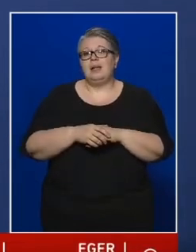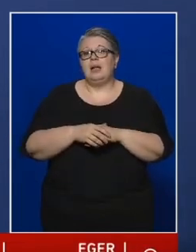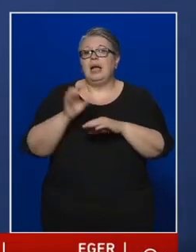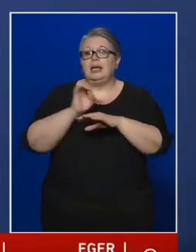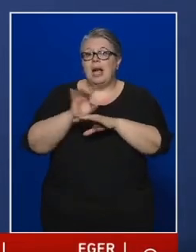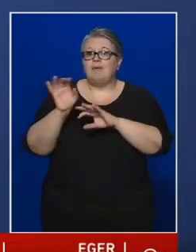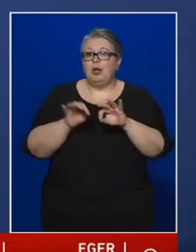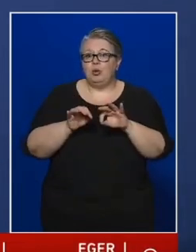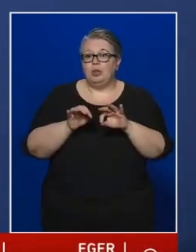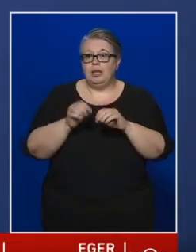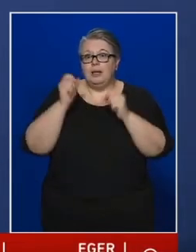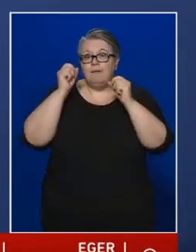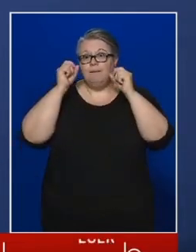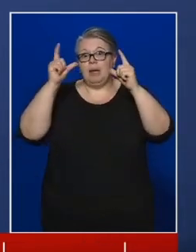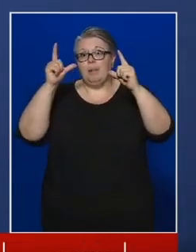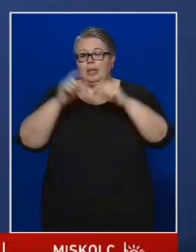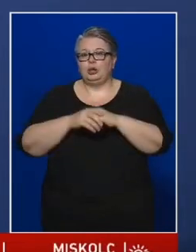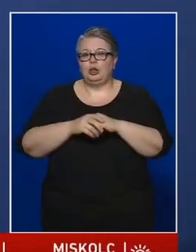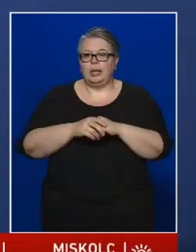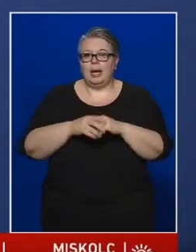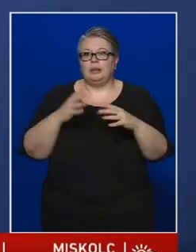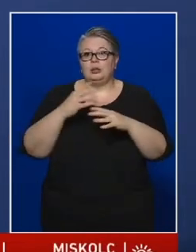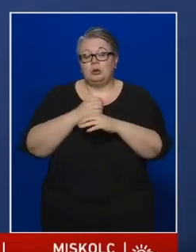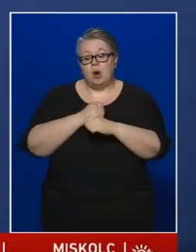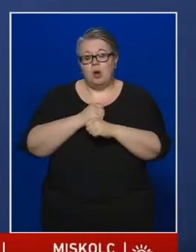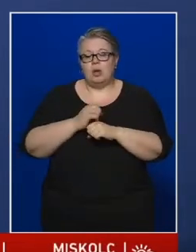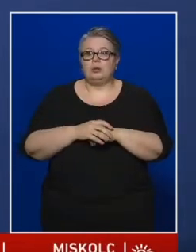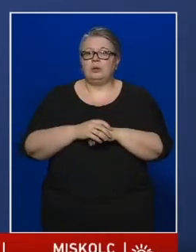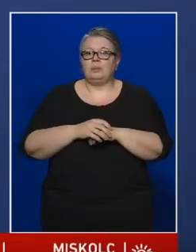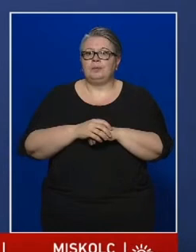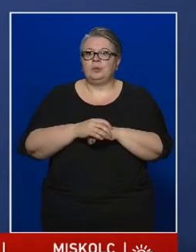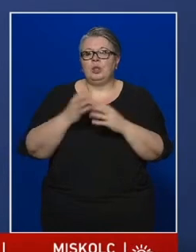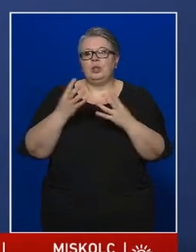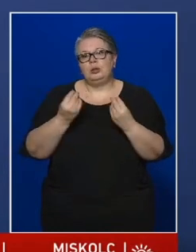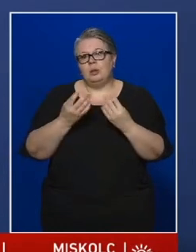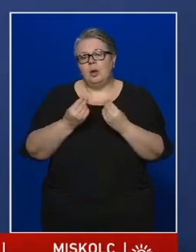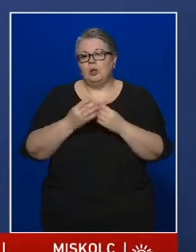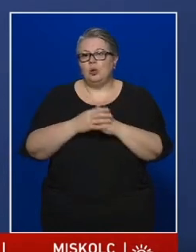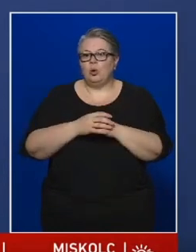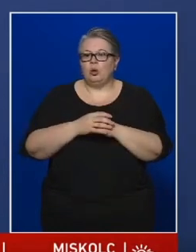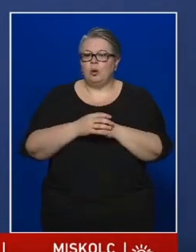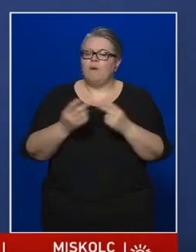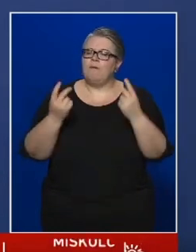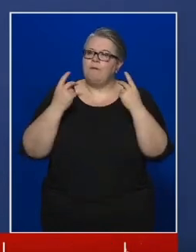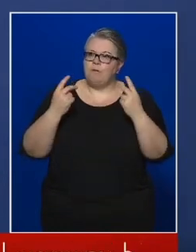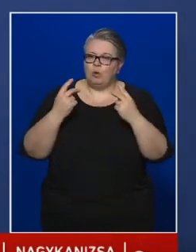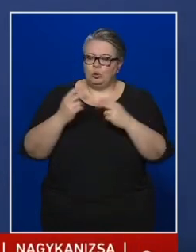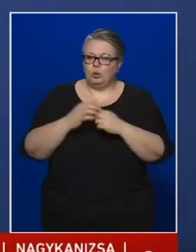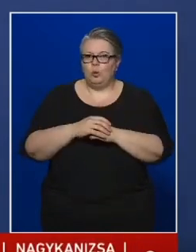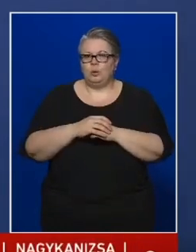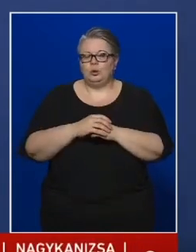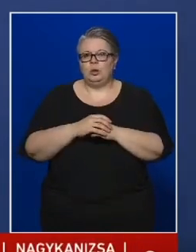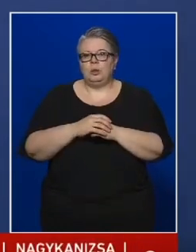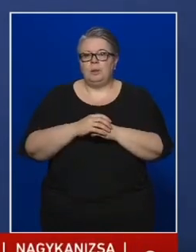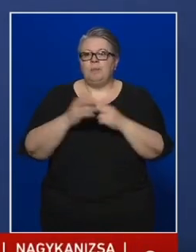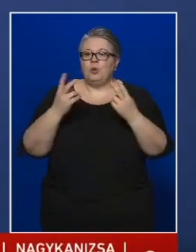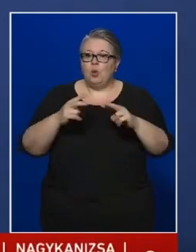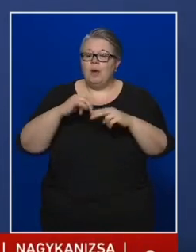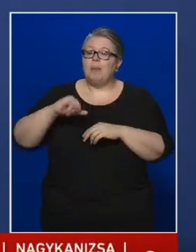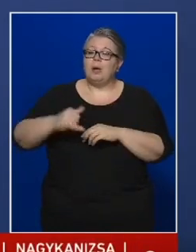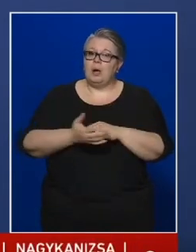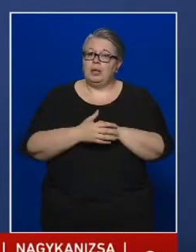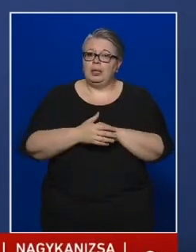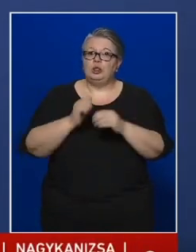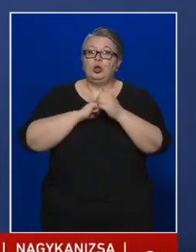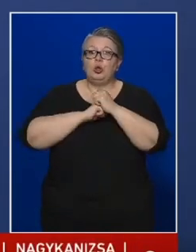járványügyi éberséget tart fenn. Nagyon fontos az, hogy továbbra